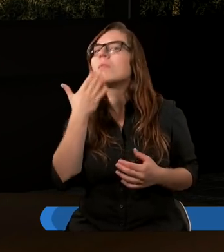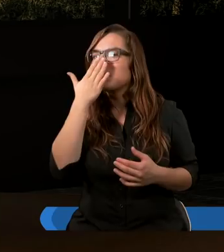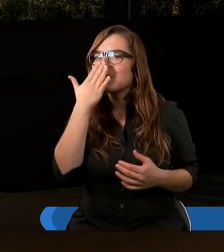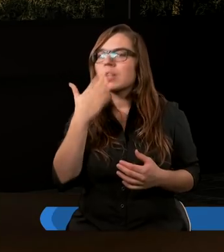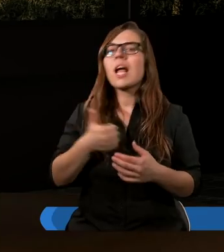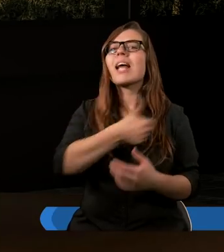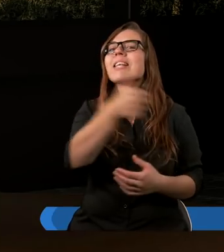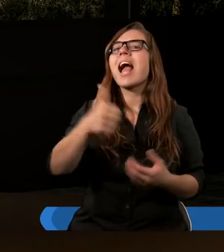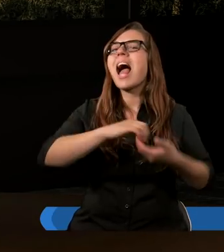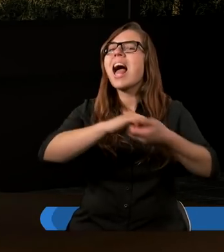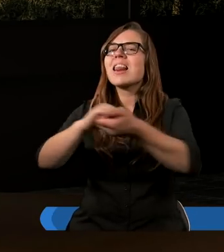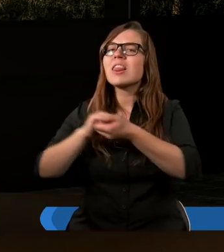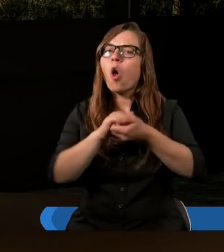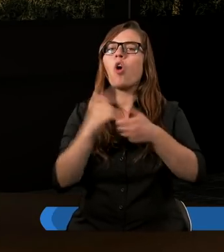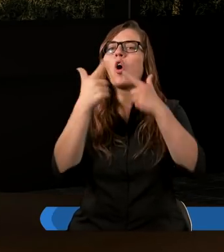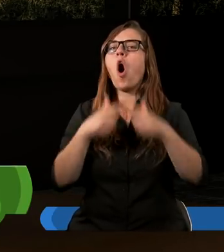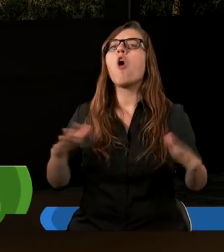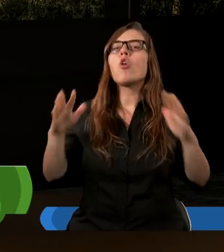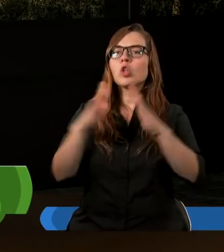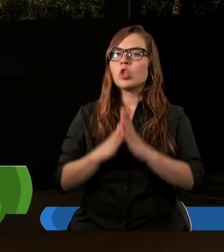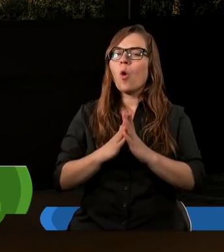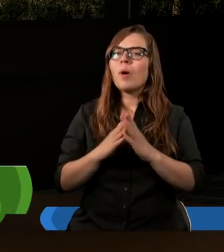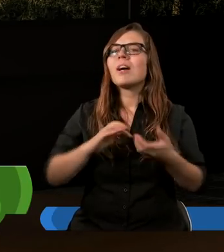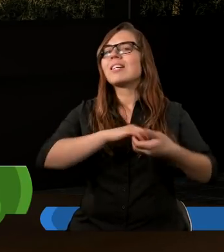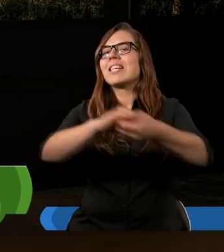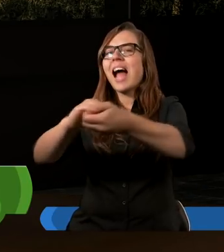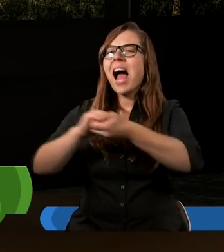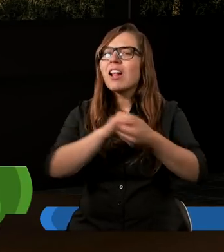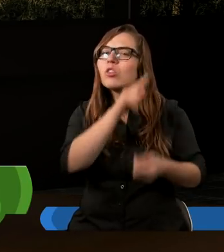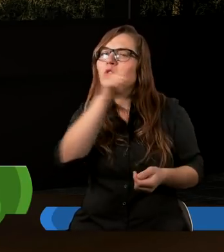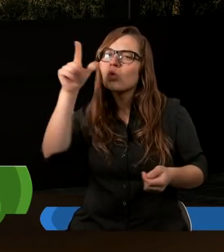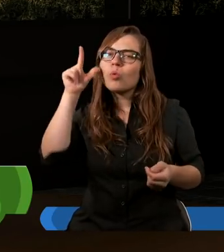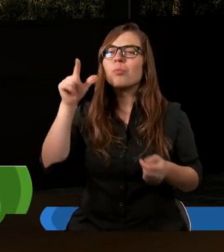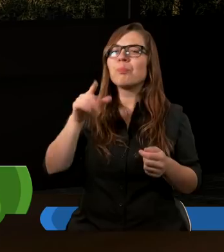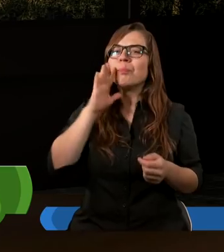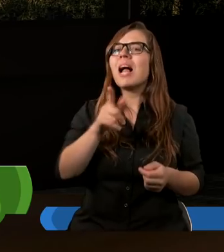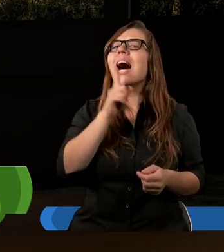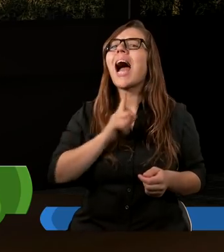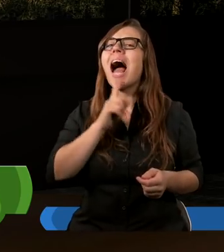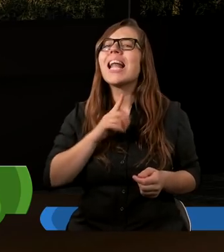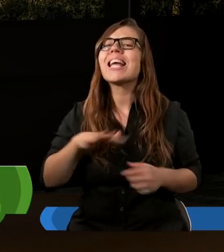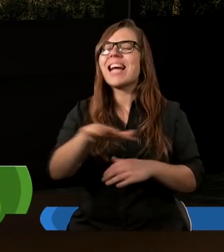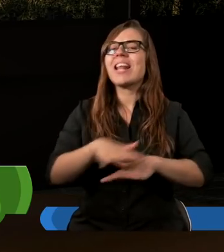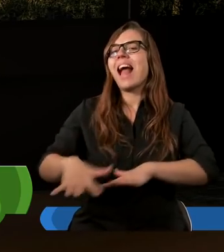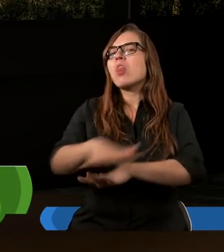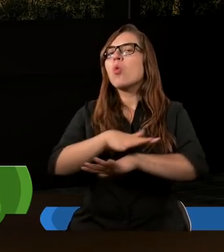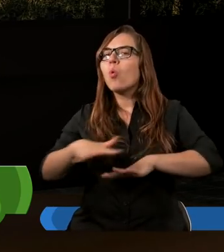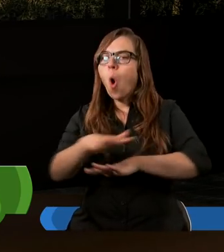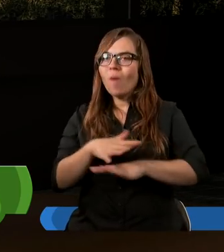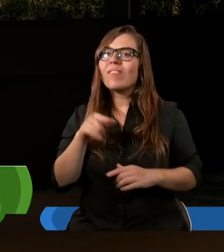jedności Kościoła, o jedności grupy religijnej, duchowej.